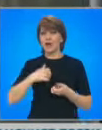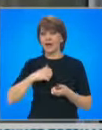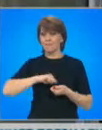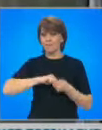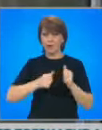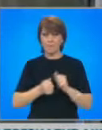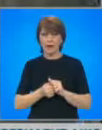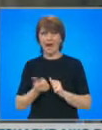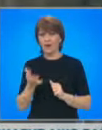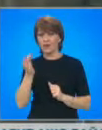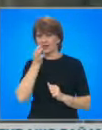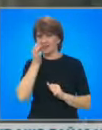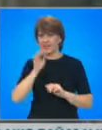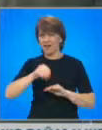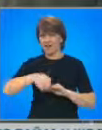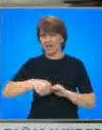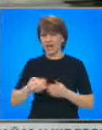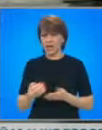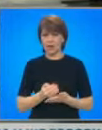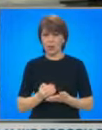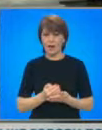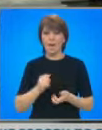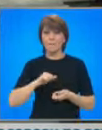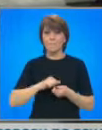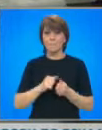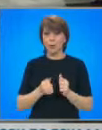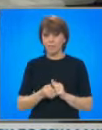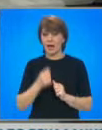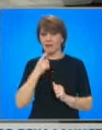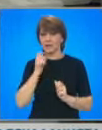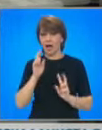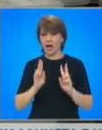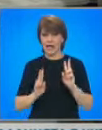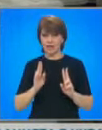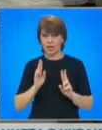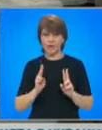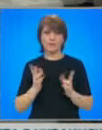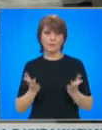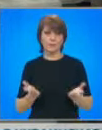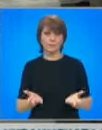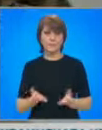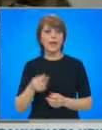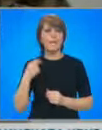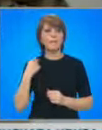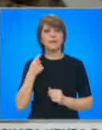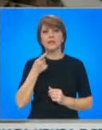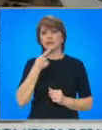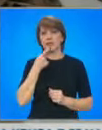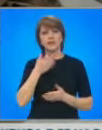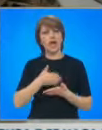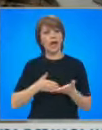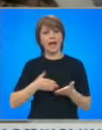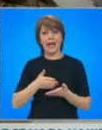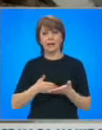Виждате, че дебатът и решеният за диференцирани ставки на ДДС вече изостава. Президентът каза още, че